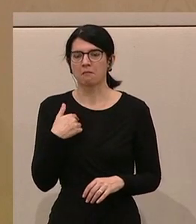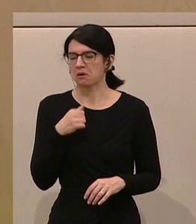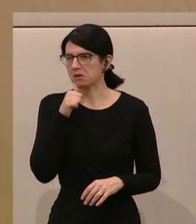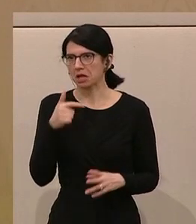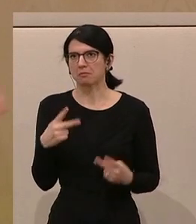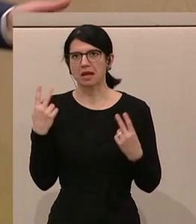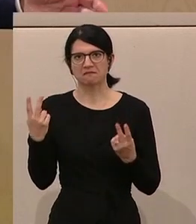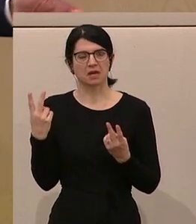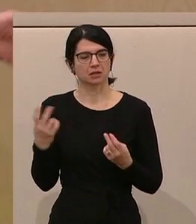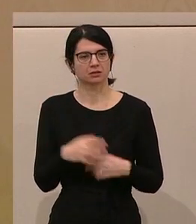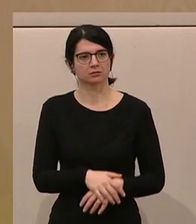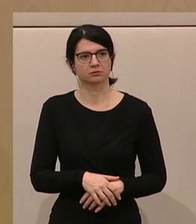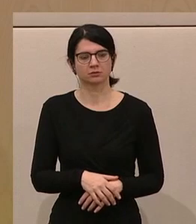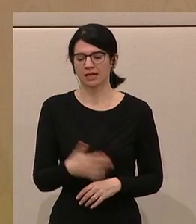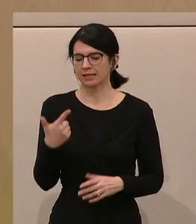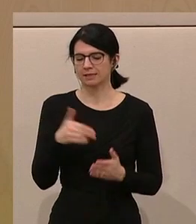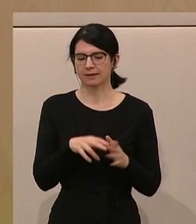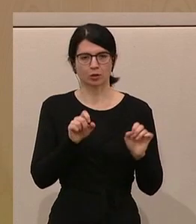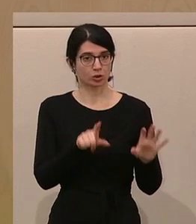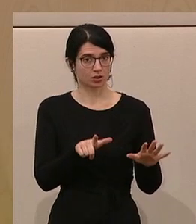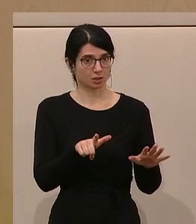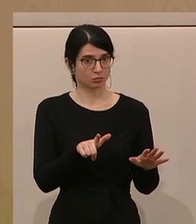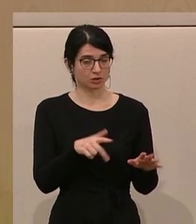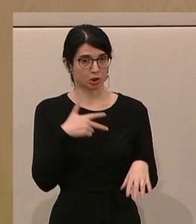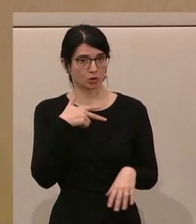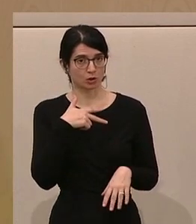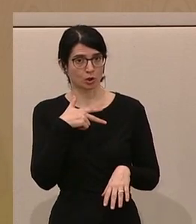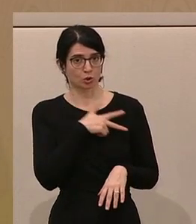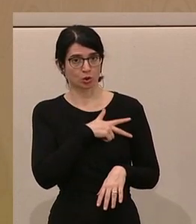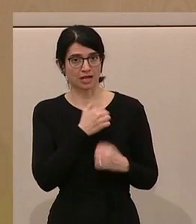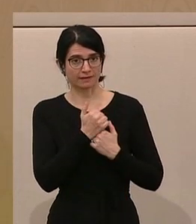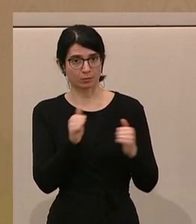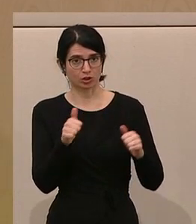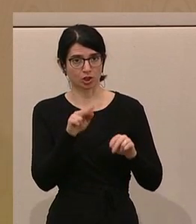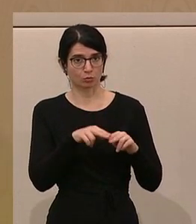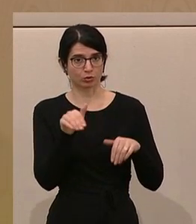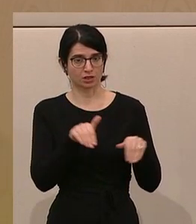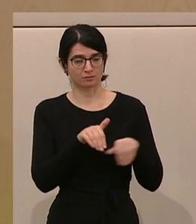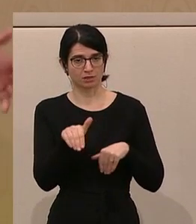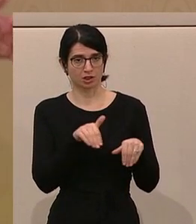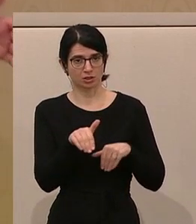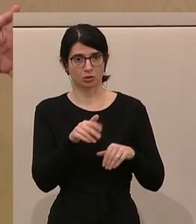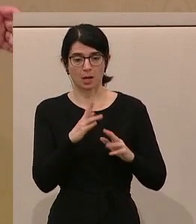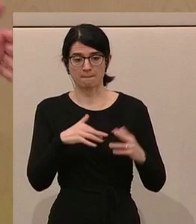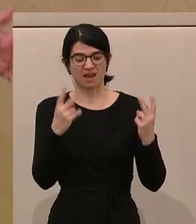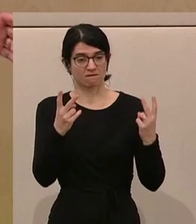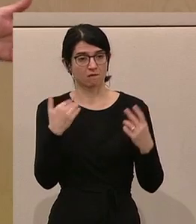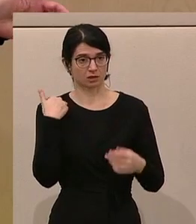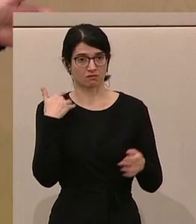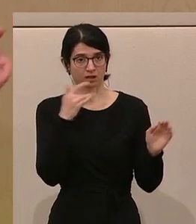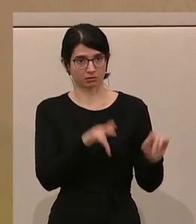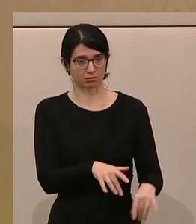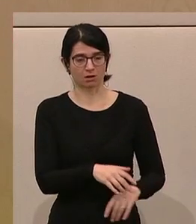gewesen. Heute, 2017 war für den sozialdemokratischen Bundesminister der Mehrwert sehr